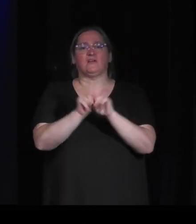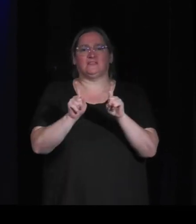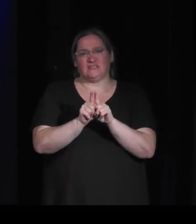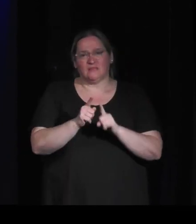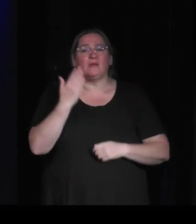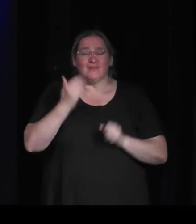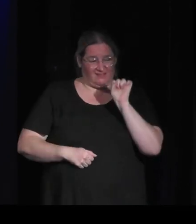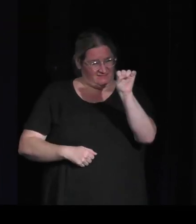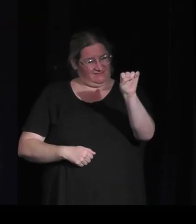avec une vision de réalisateur